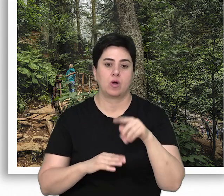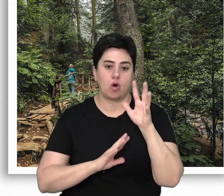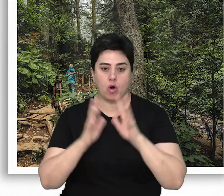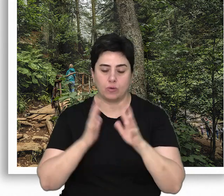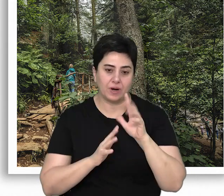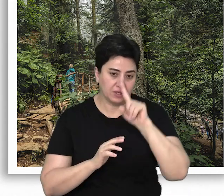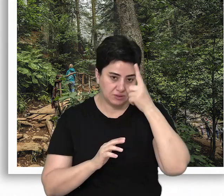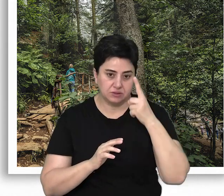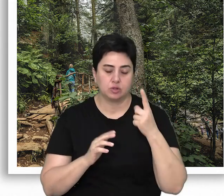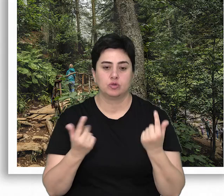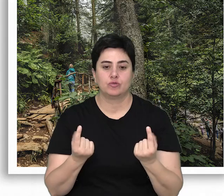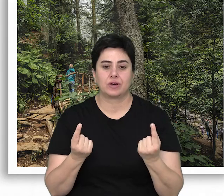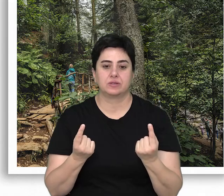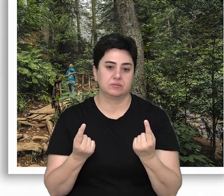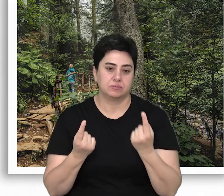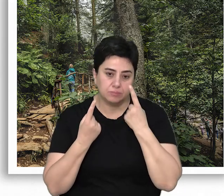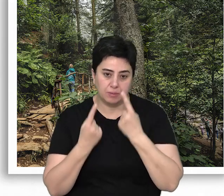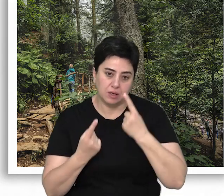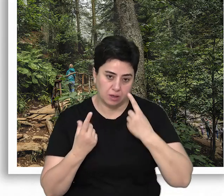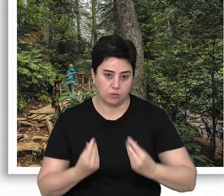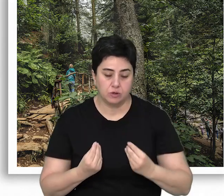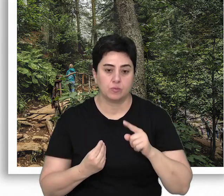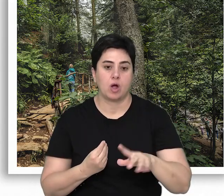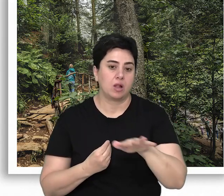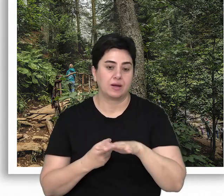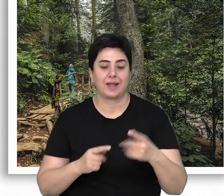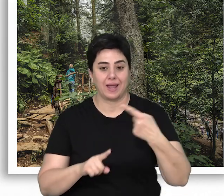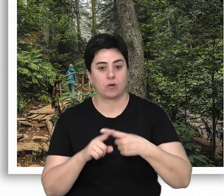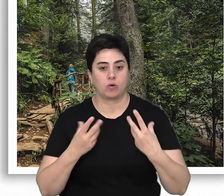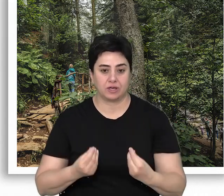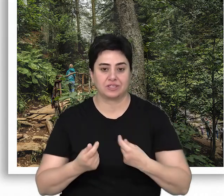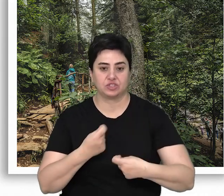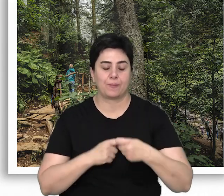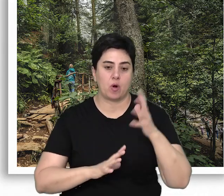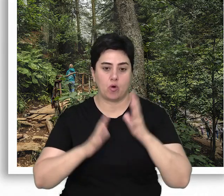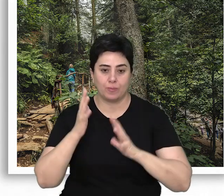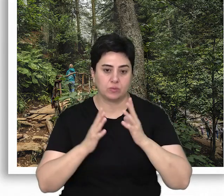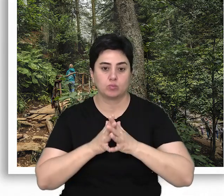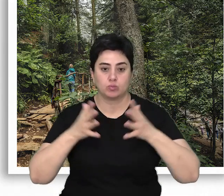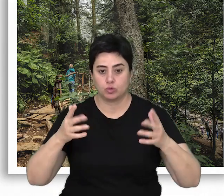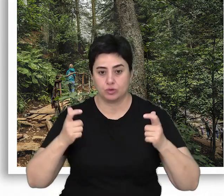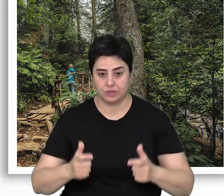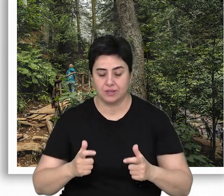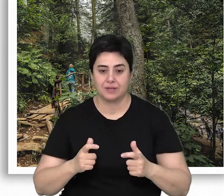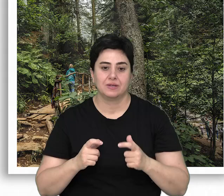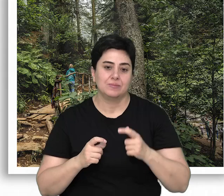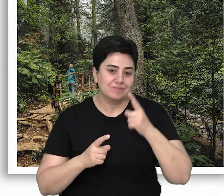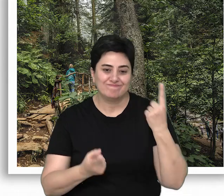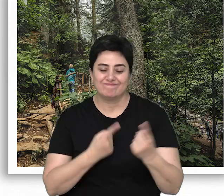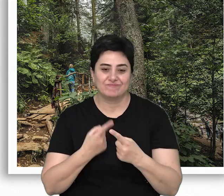alanlar ormanların yalnızca küçük bir kısmını kaplar. Bu alanlara ek olarak işletme ormanlarının büyük bölümü,